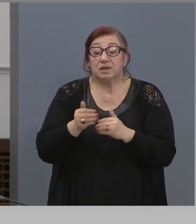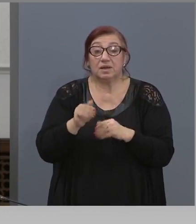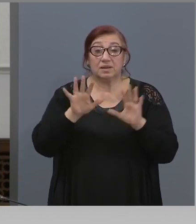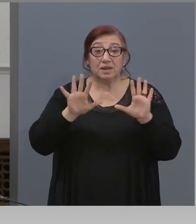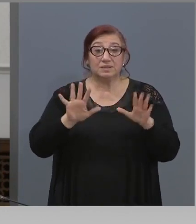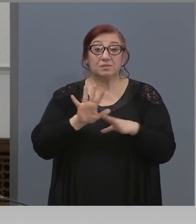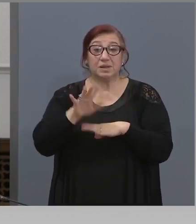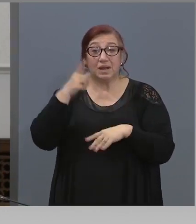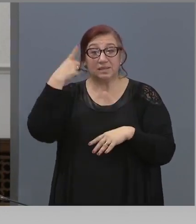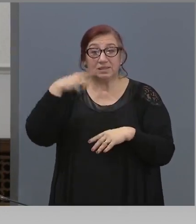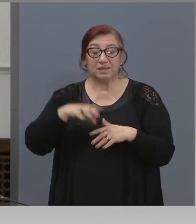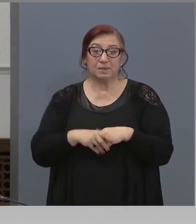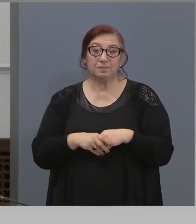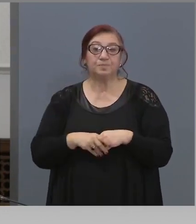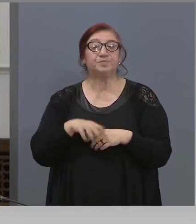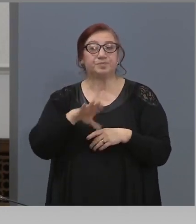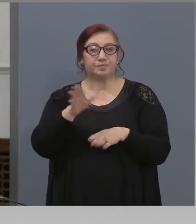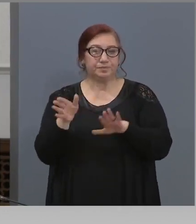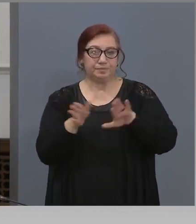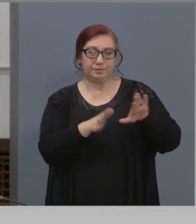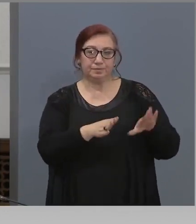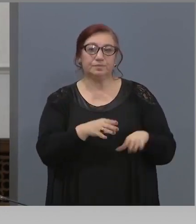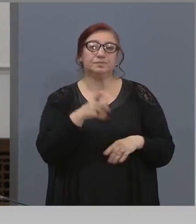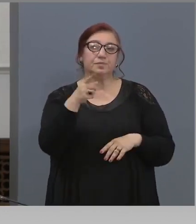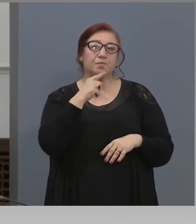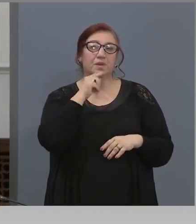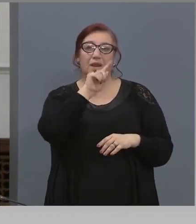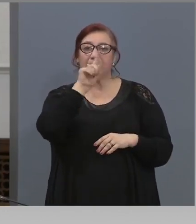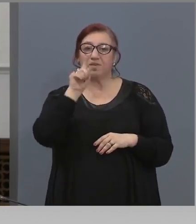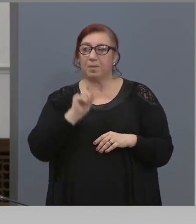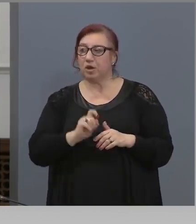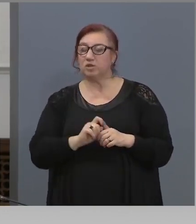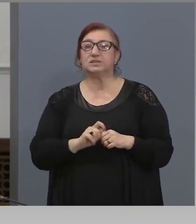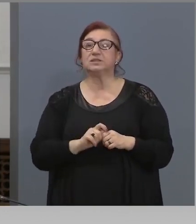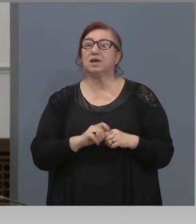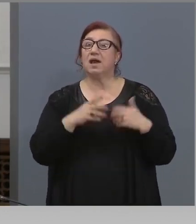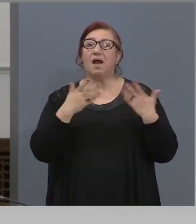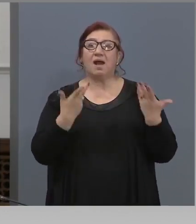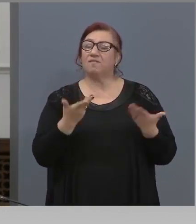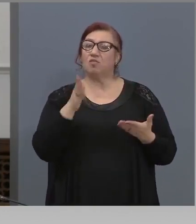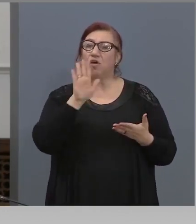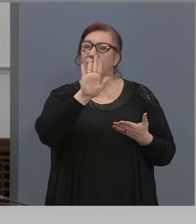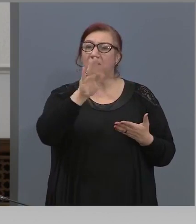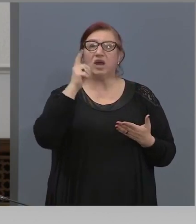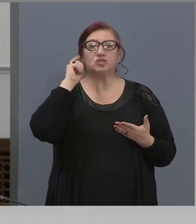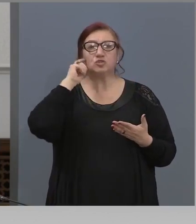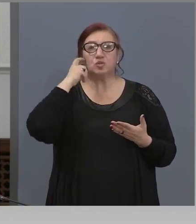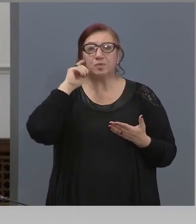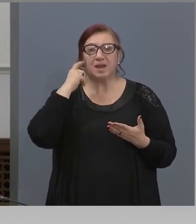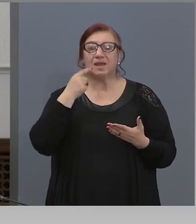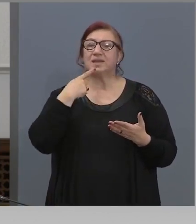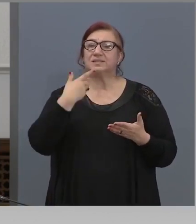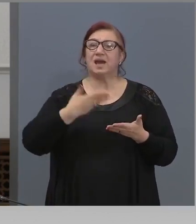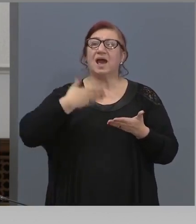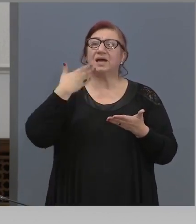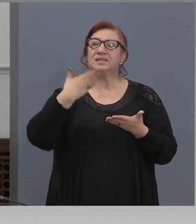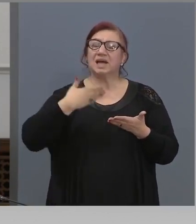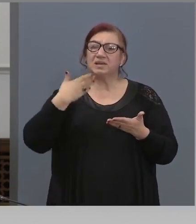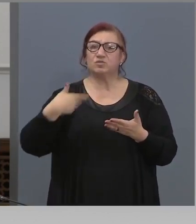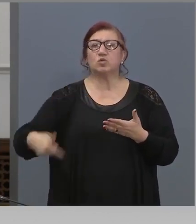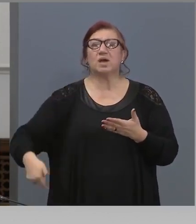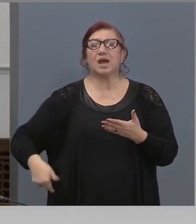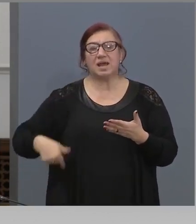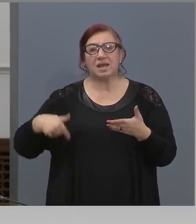И още един пример, ваше високо правосвещанство. Какво е вашето мнение за изказването на гидравмата в Чиески, че не